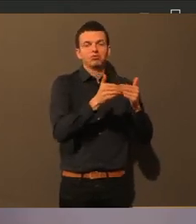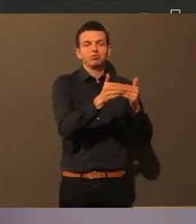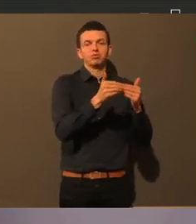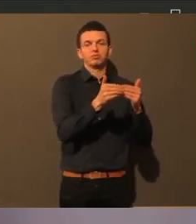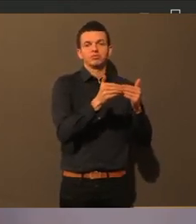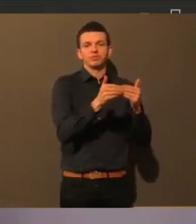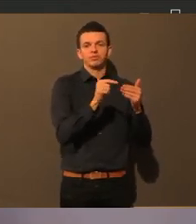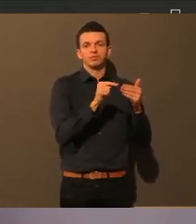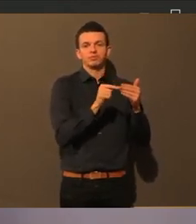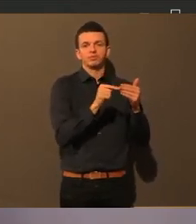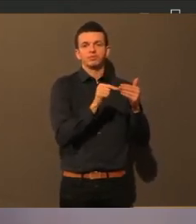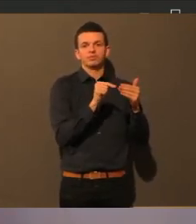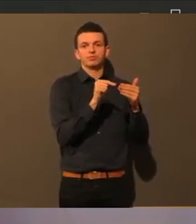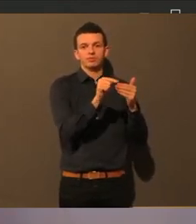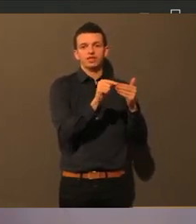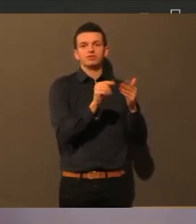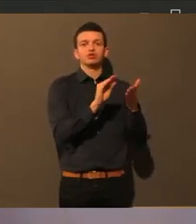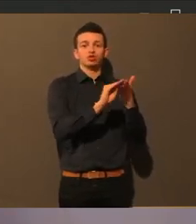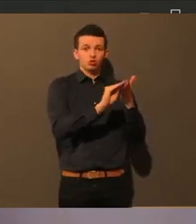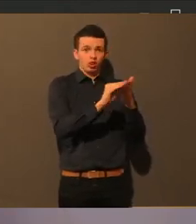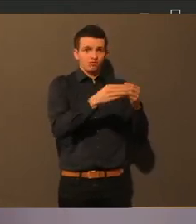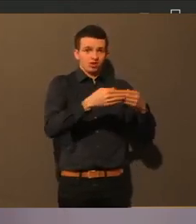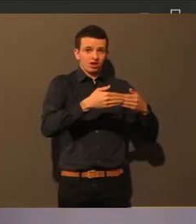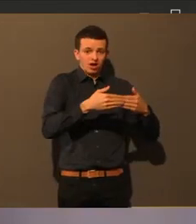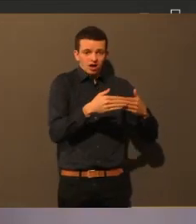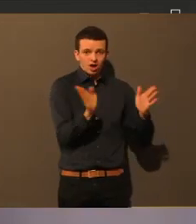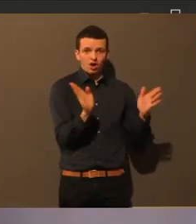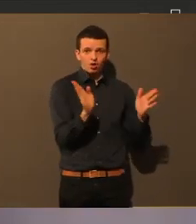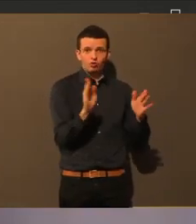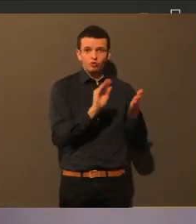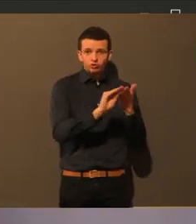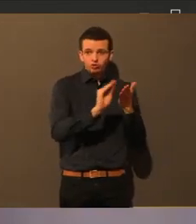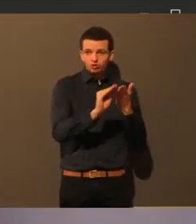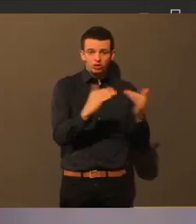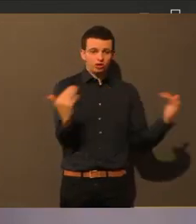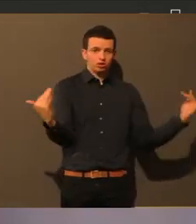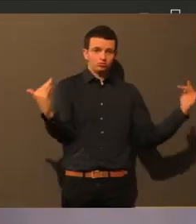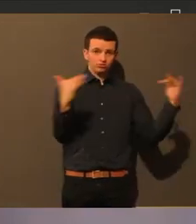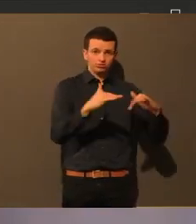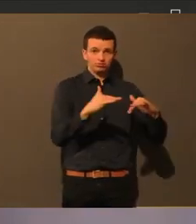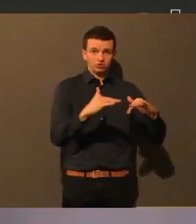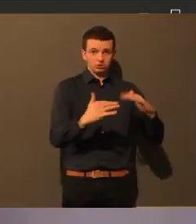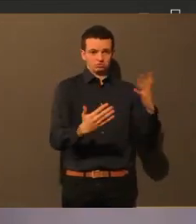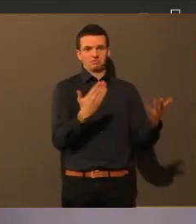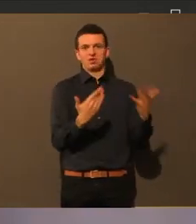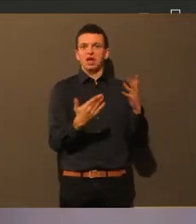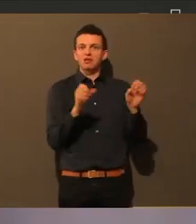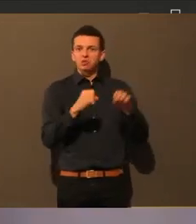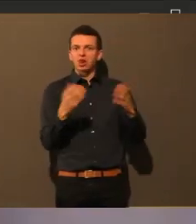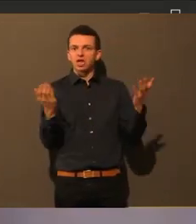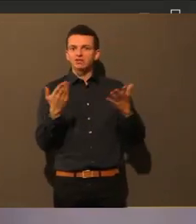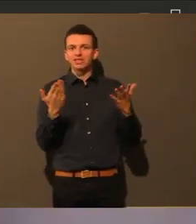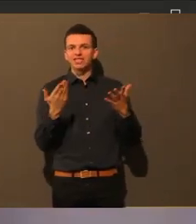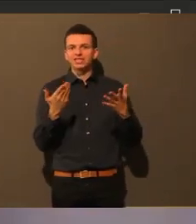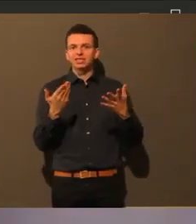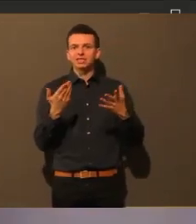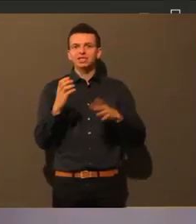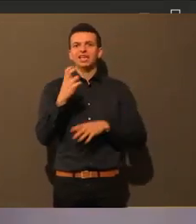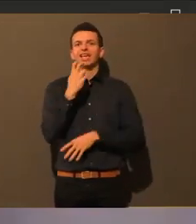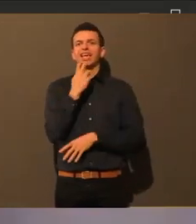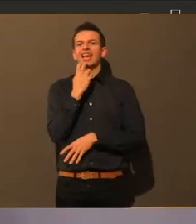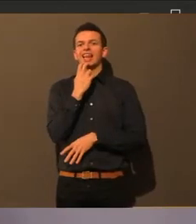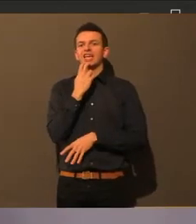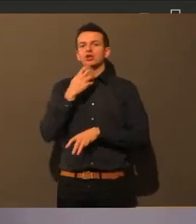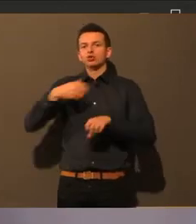man diese E-Scooter in der Stadt nutzen kann. Vielleicht die Schüler ab 14 oder ab 16 Jahren, dass man ein bisschen den öffentlichen